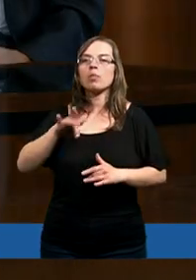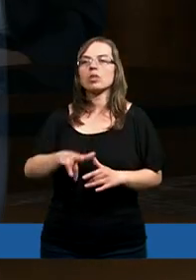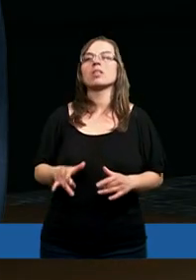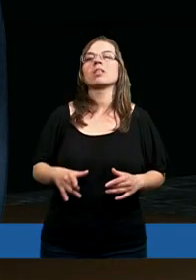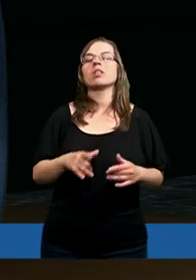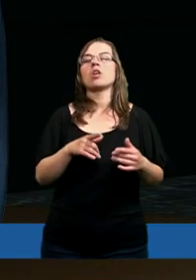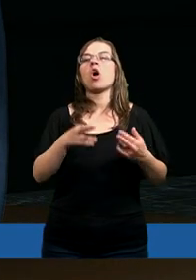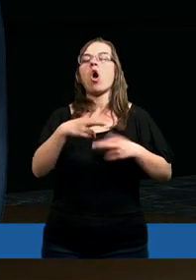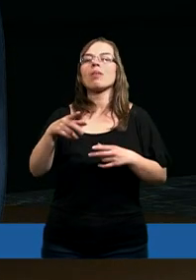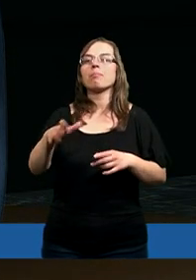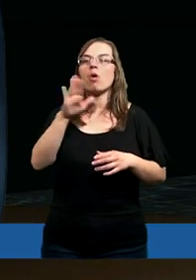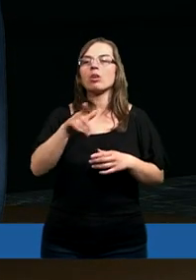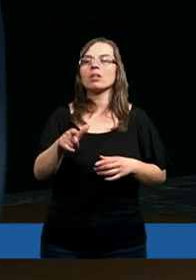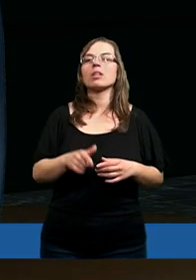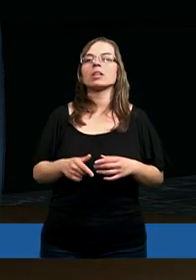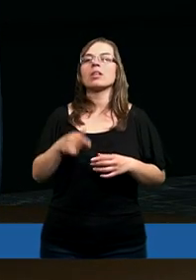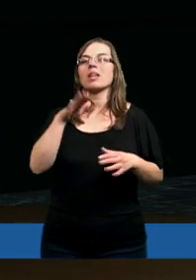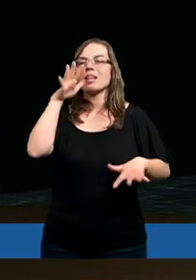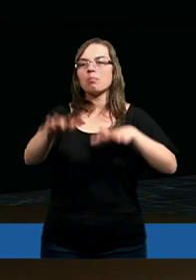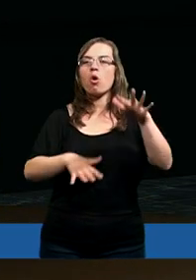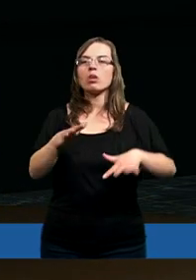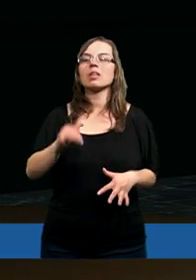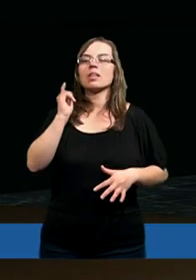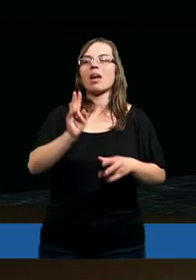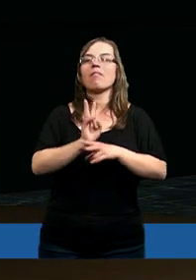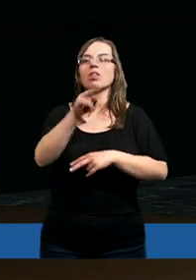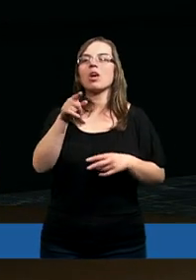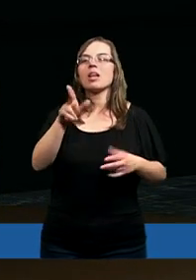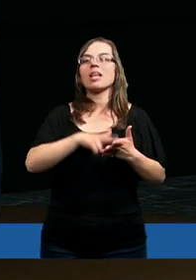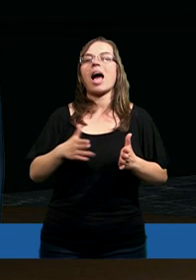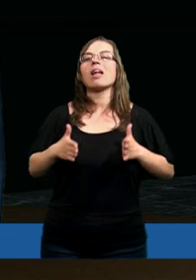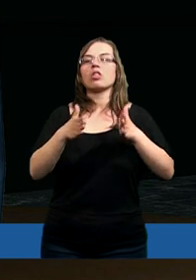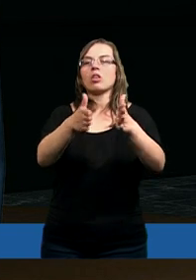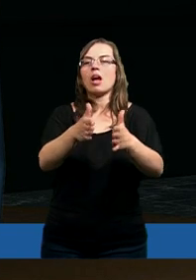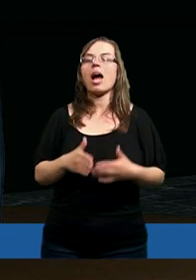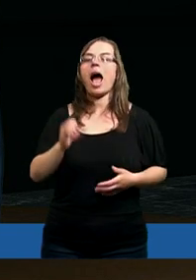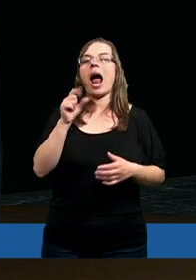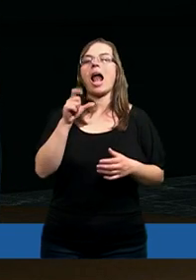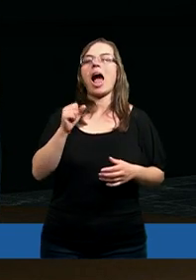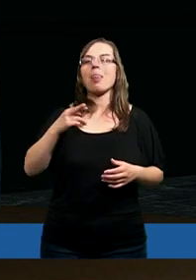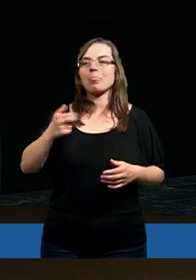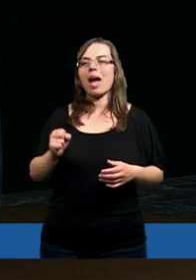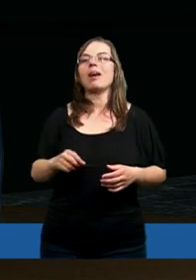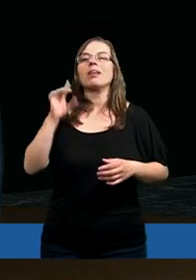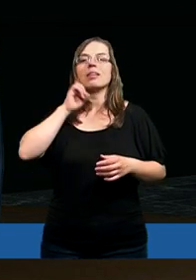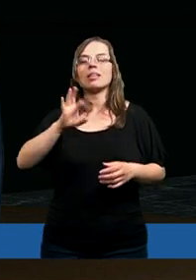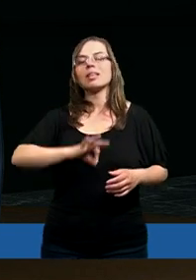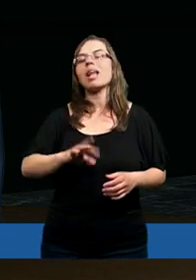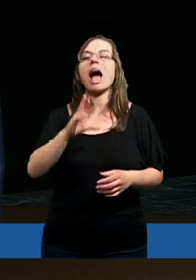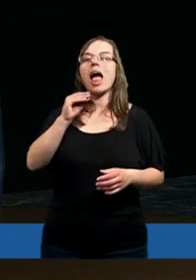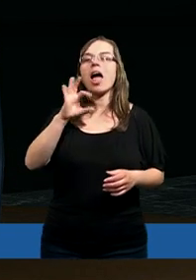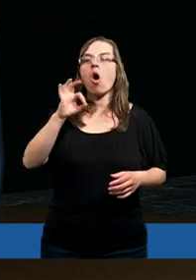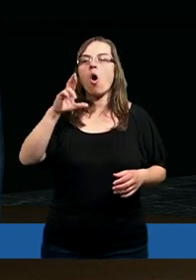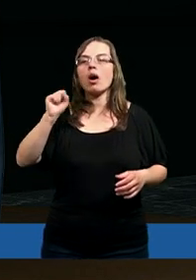Opuściwszy drogę prostą, zbłądzili i wstąpili na drogę Balama, syna